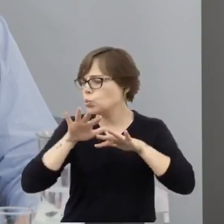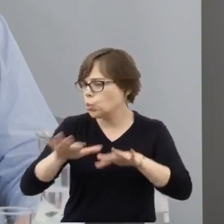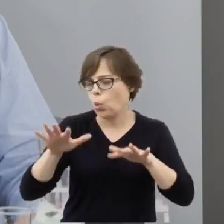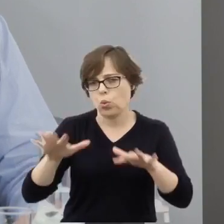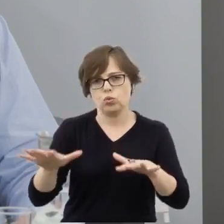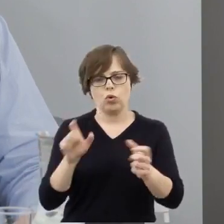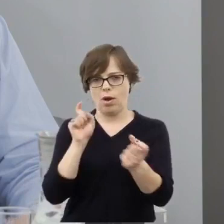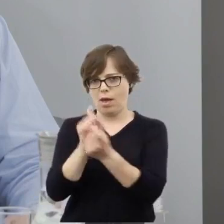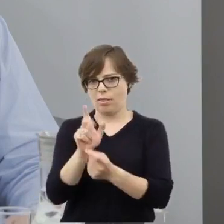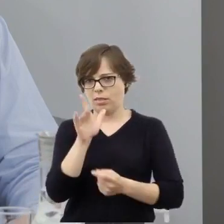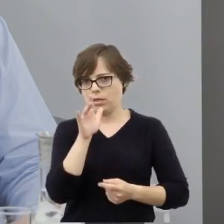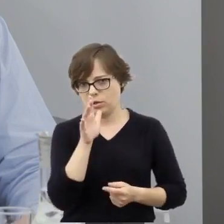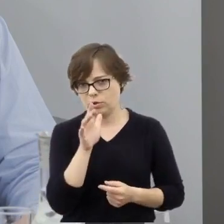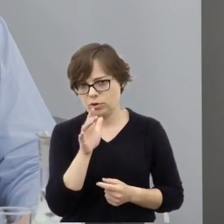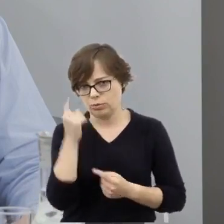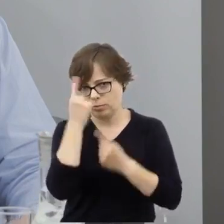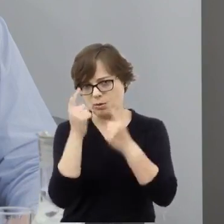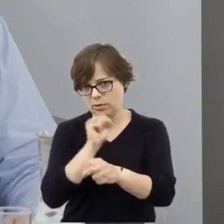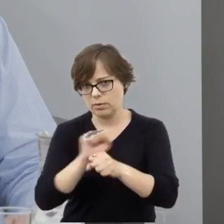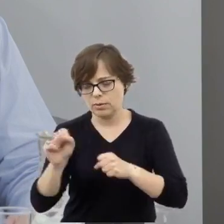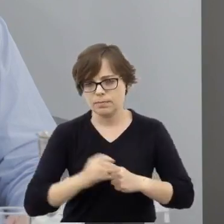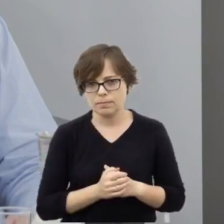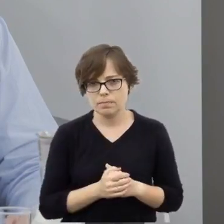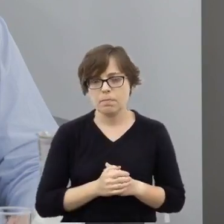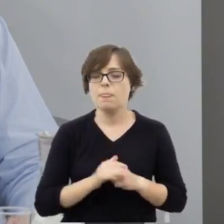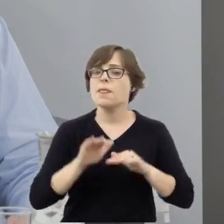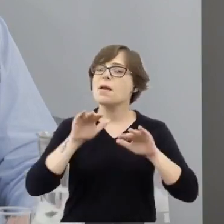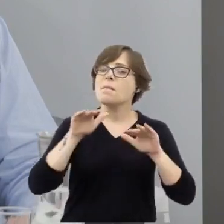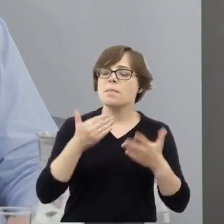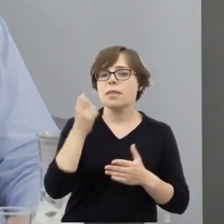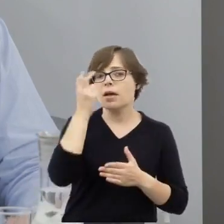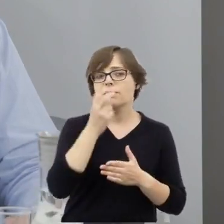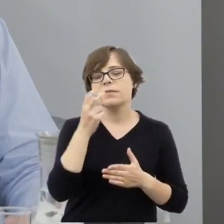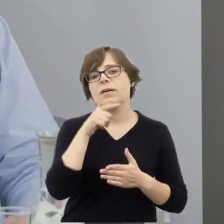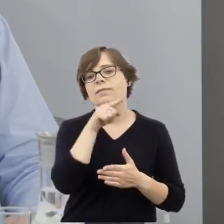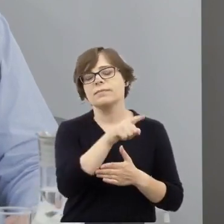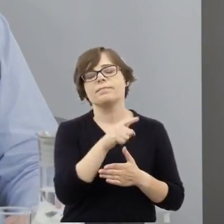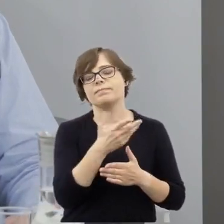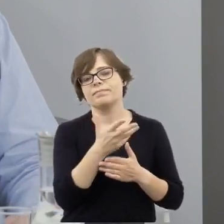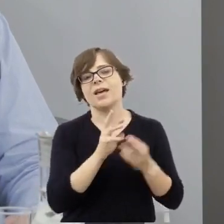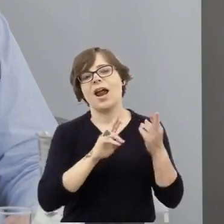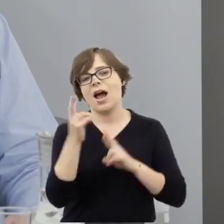Mniej interesujące były reakcje katolickiej inteligencji.